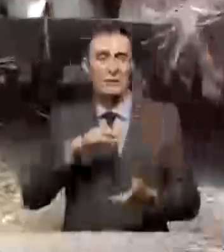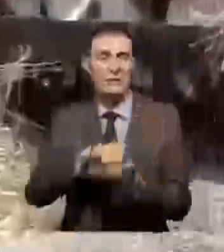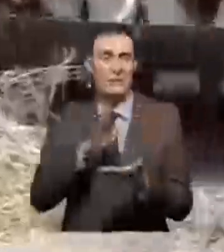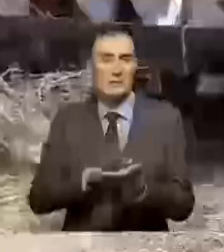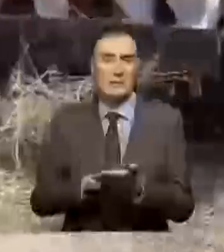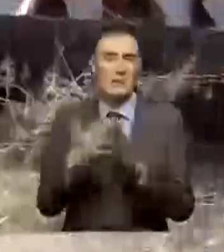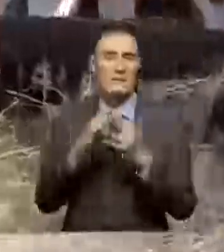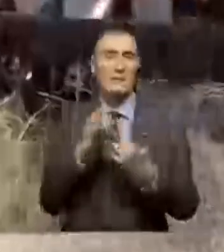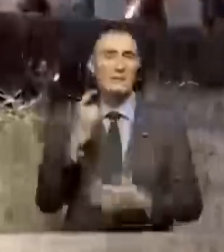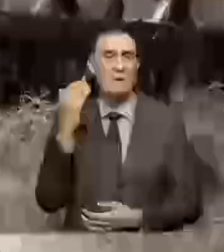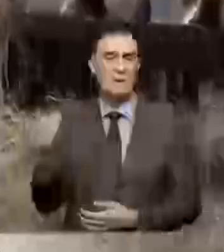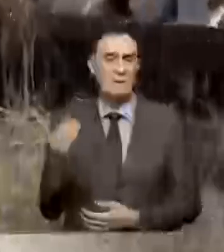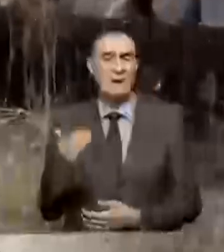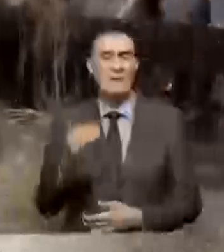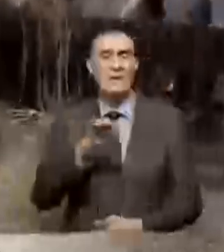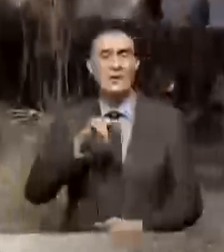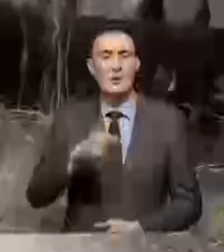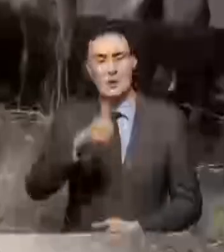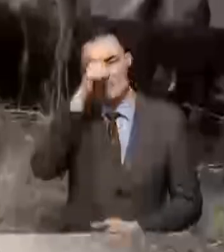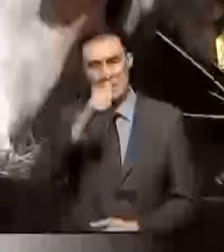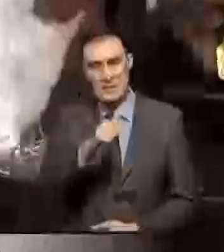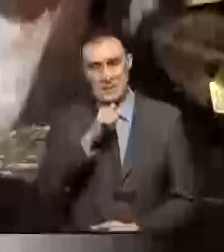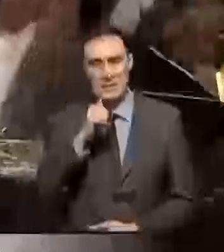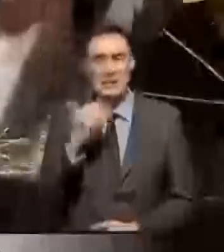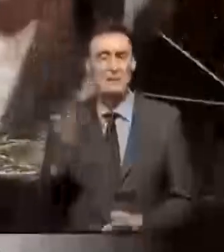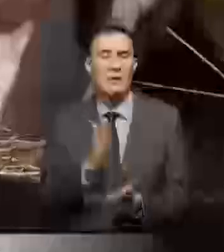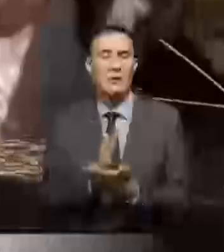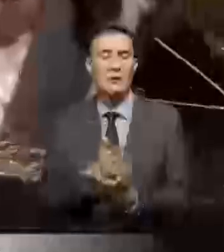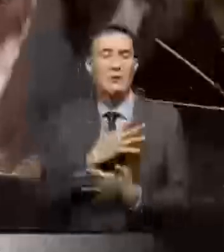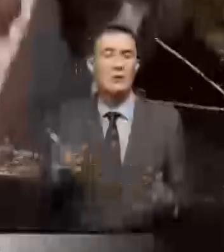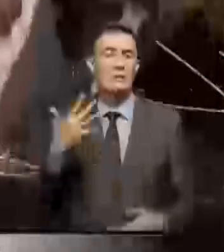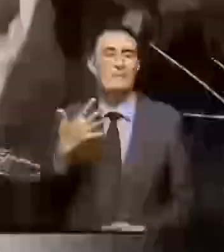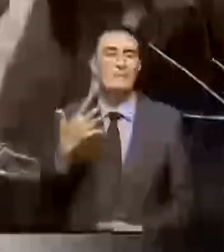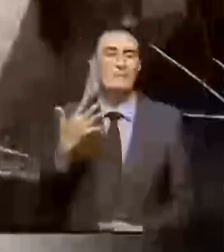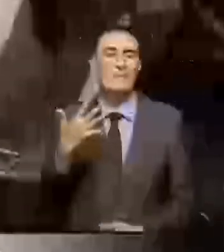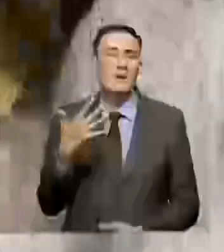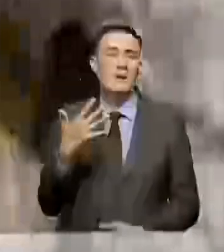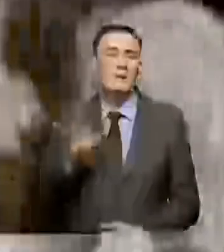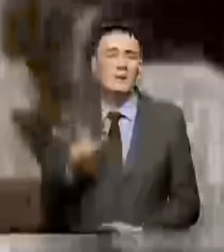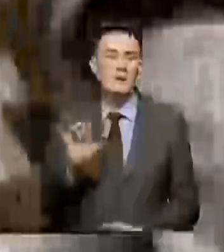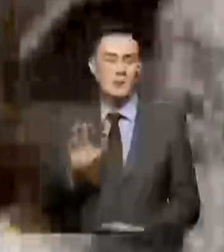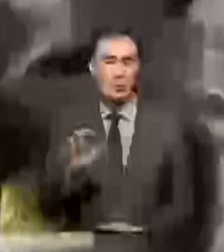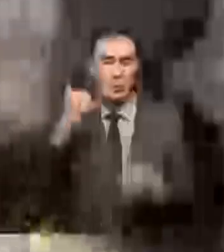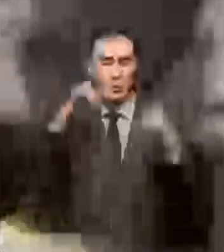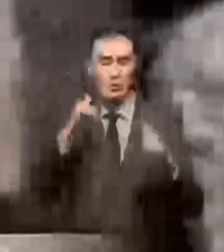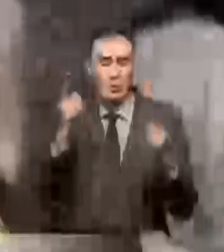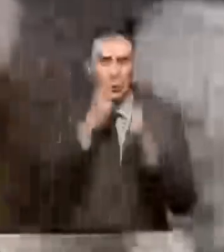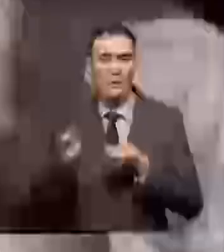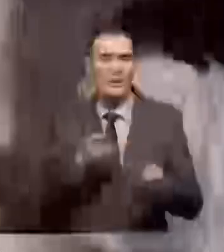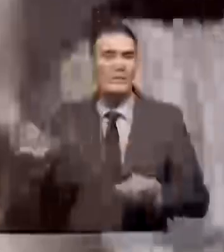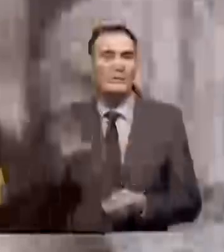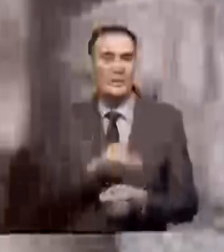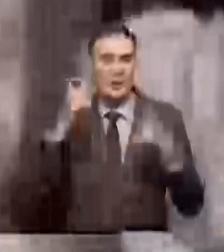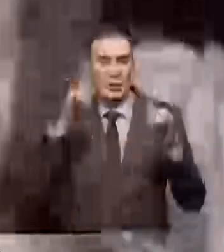зарегистрирован в фермерском хозяйстве в конце июля. Всего там содержится больше полутысячи голов. По данным управления ветеринарией, всех